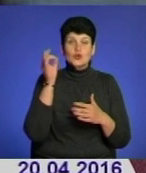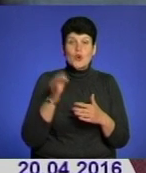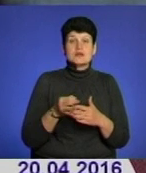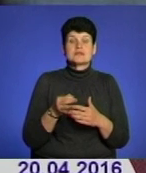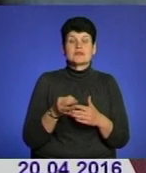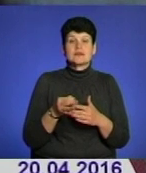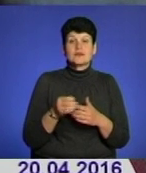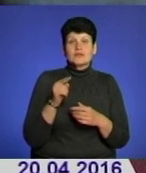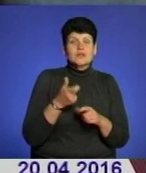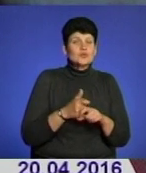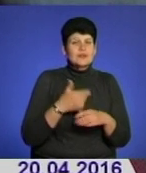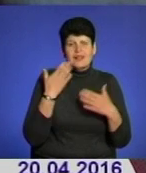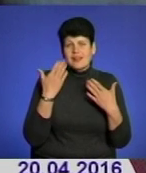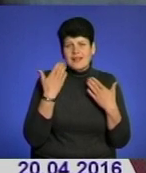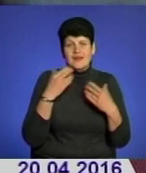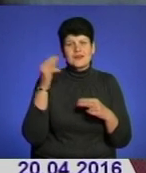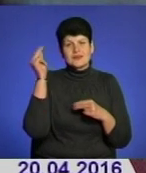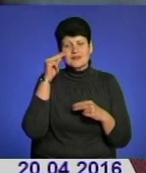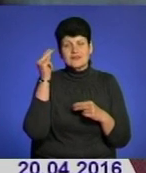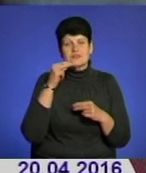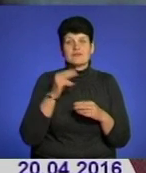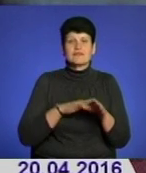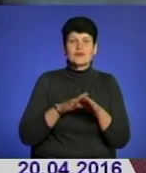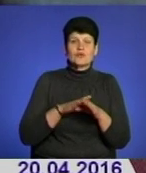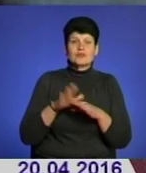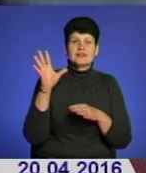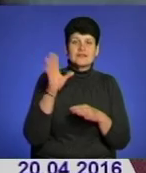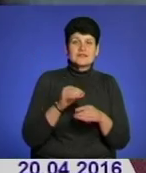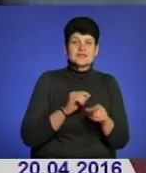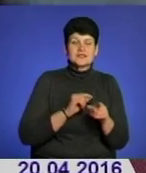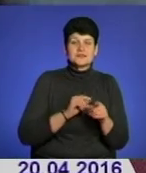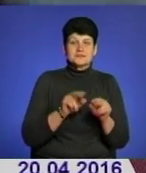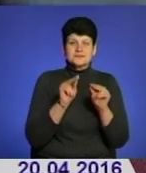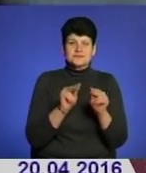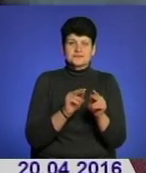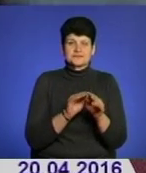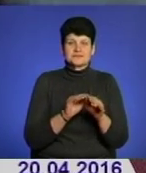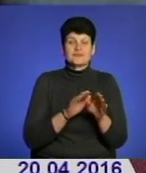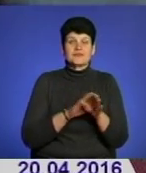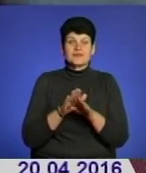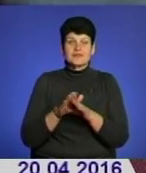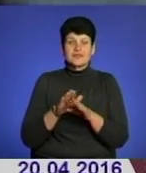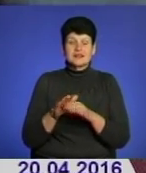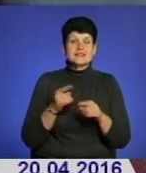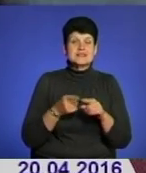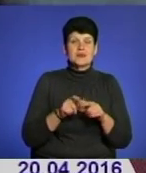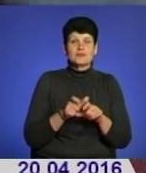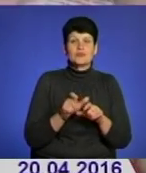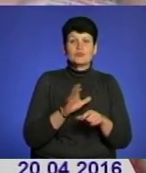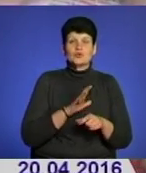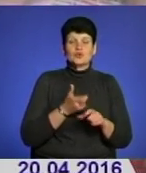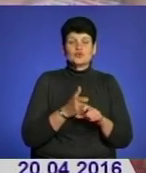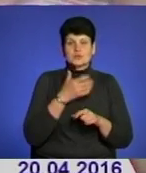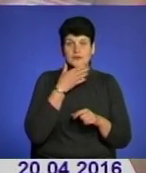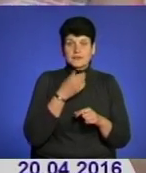досвід. Вони дуже легко піддавались навчанню, виконували все дуже вправно. Як для таких маленьких діток це було дуже-дуже гарно.